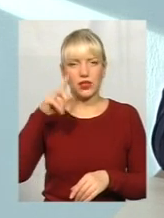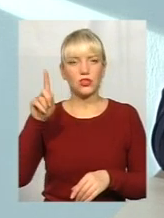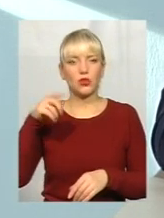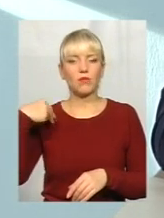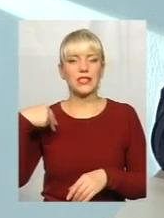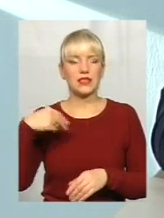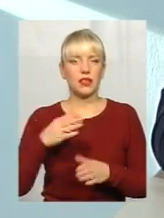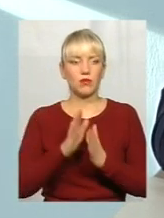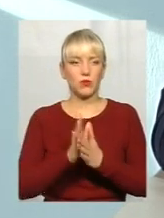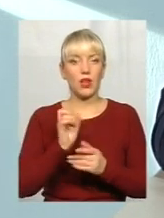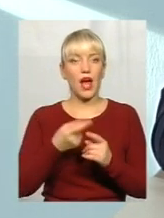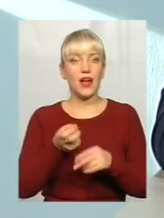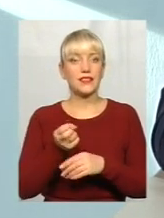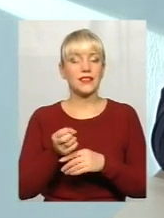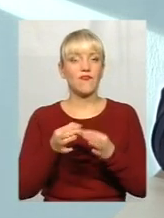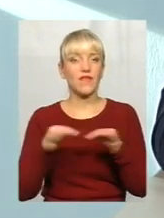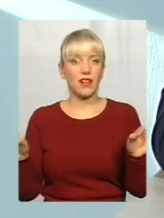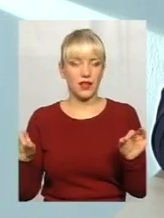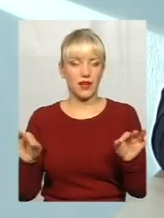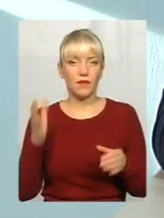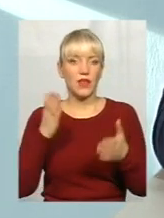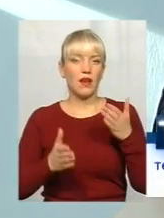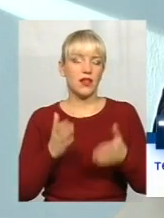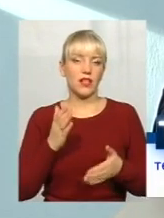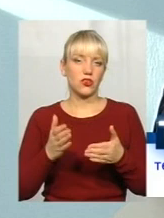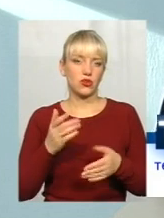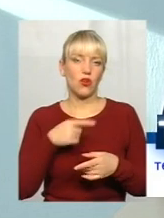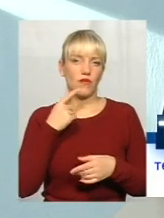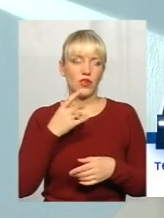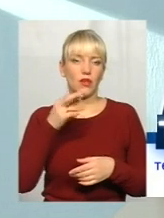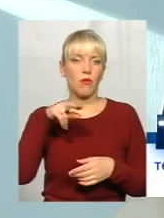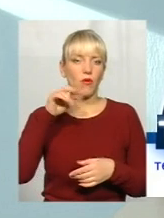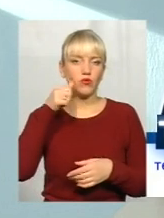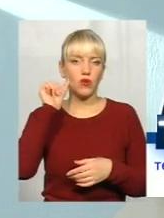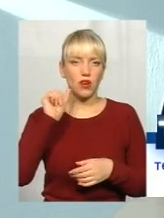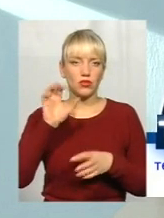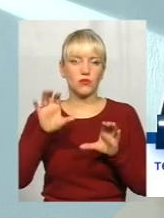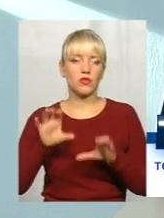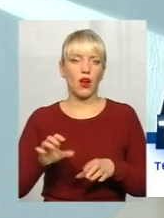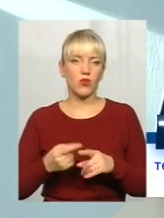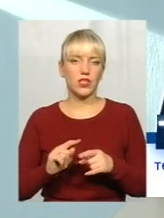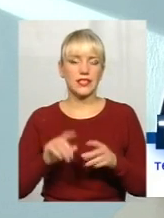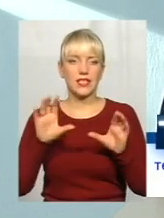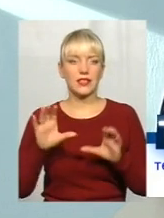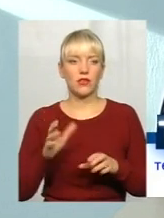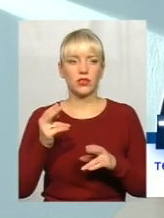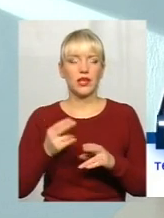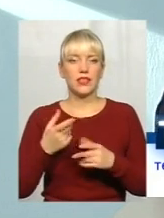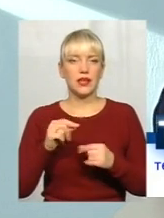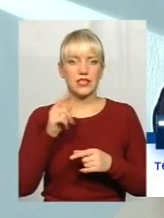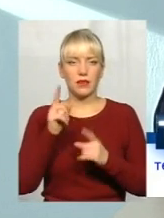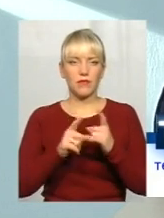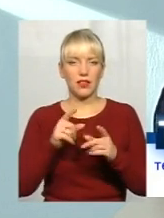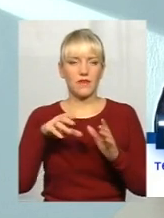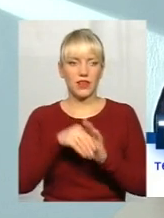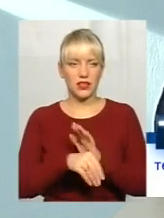А це і звільнення, що немаловажно. Тому що, якщо сьогодні говорити по вчорашньому закону, а оцей закон, зміни, які внесені там